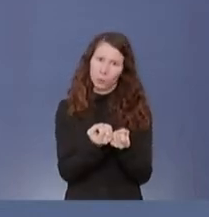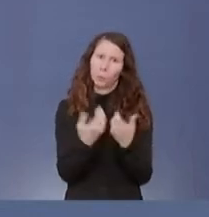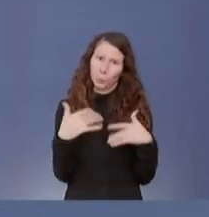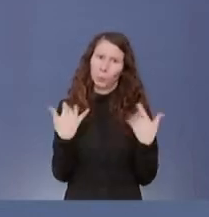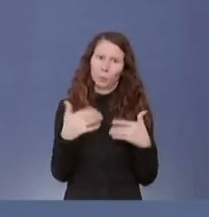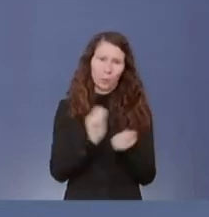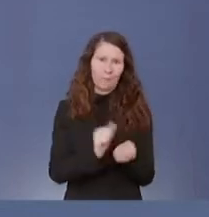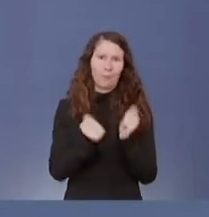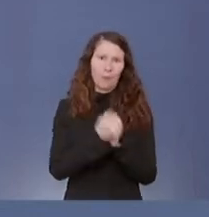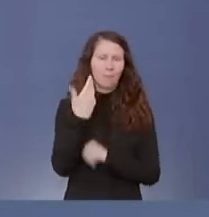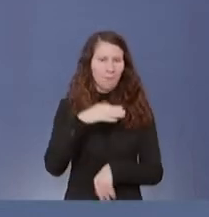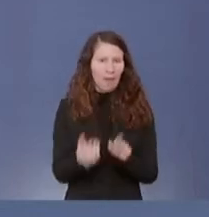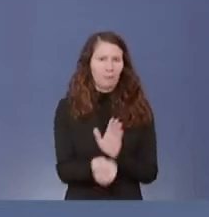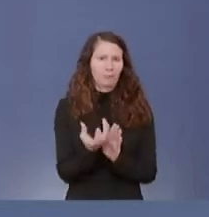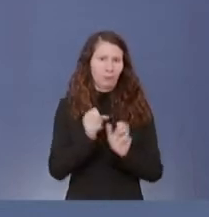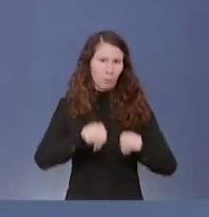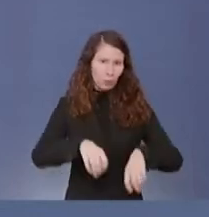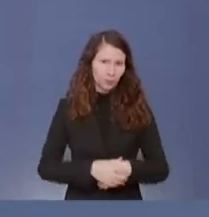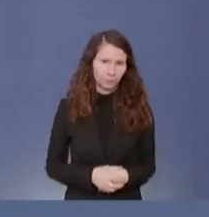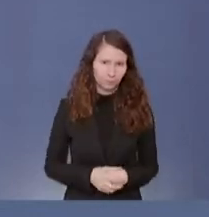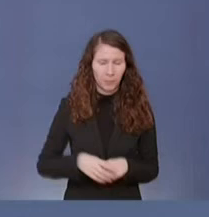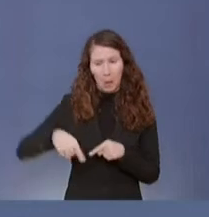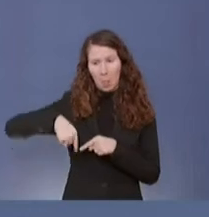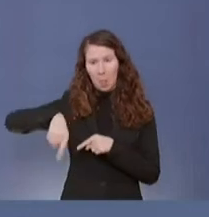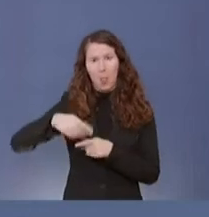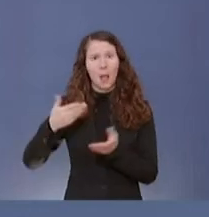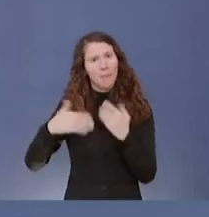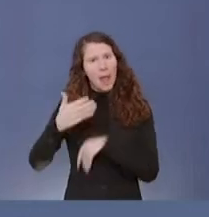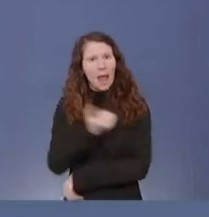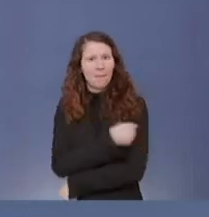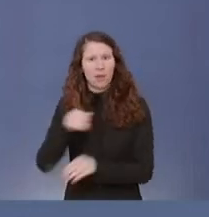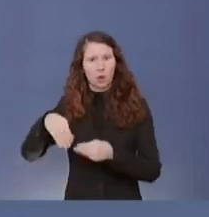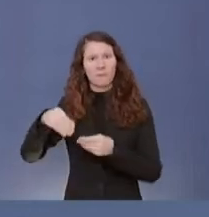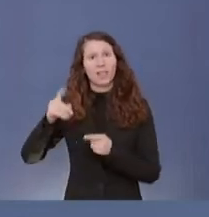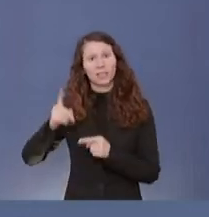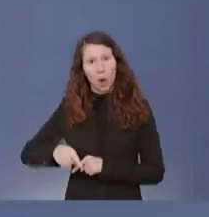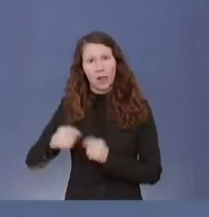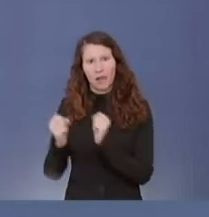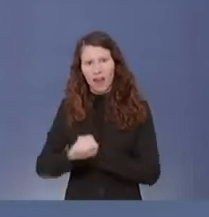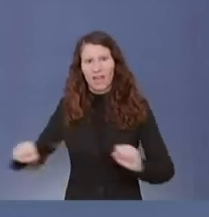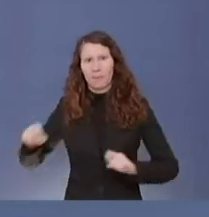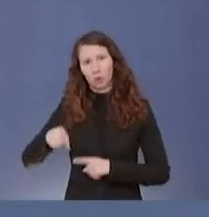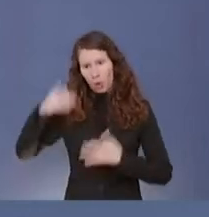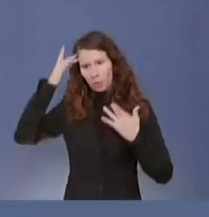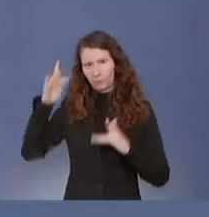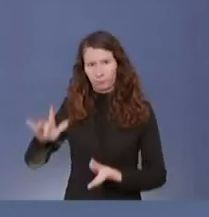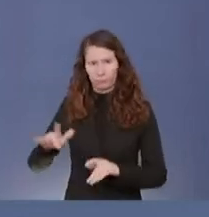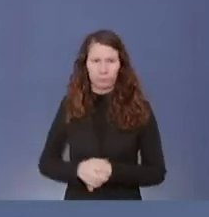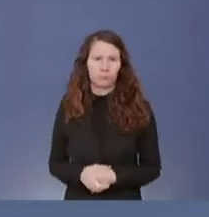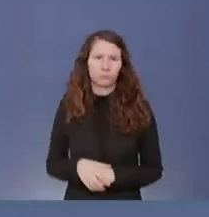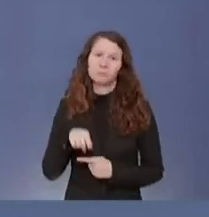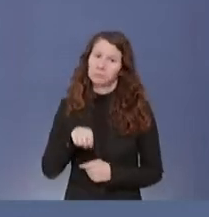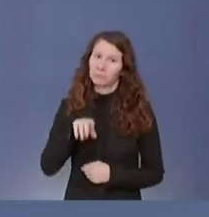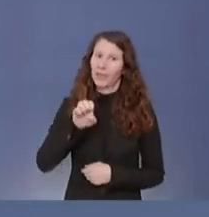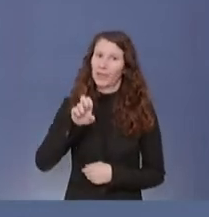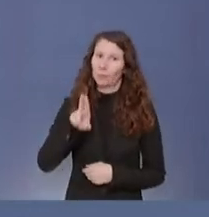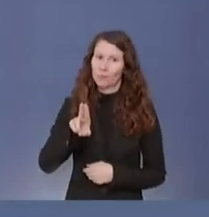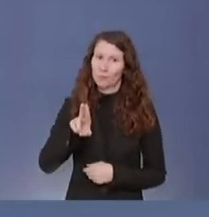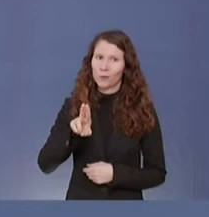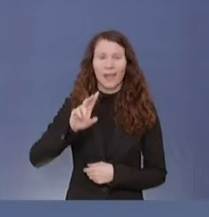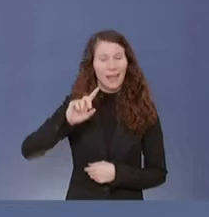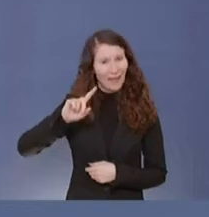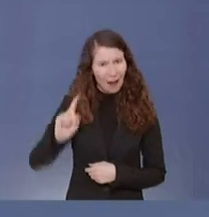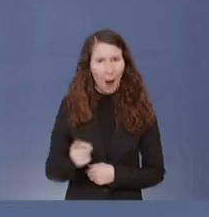Impfstoffe zur Zertifizierung, zur Freigabe an. Auch da hat die EU sozusagen durch